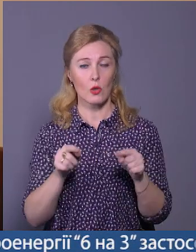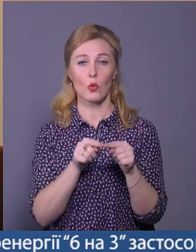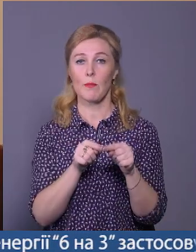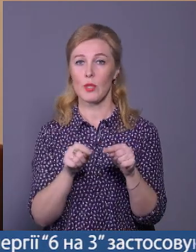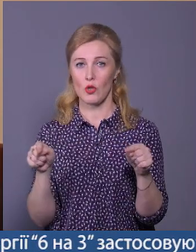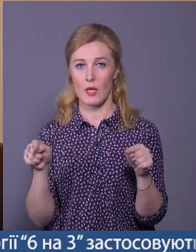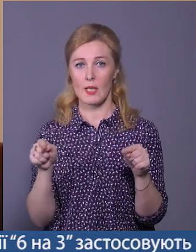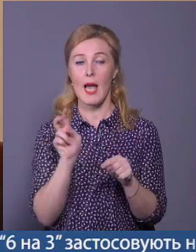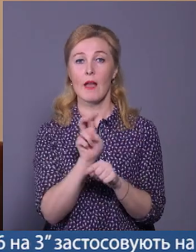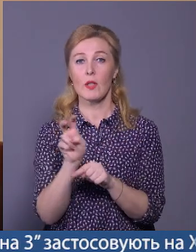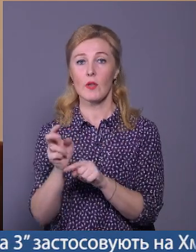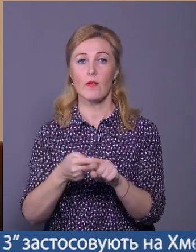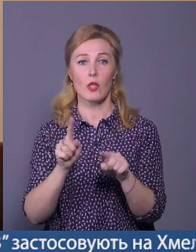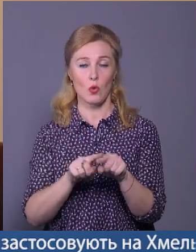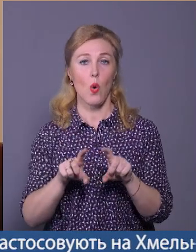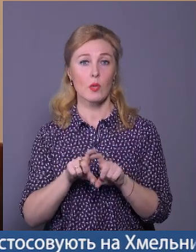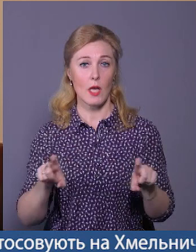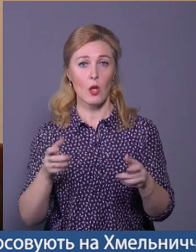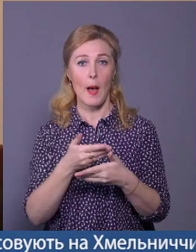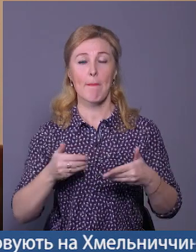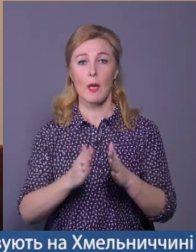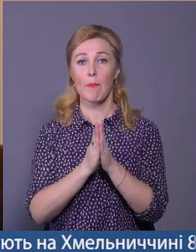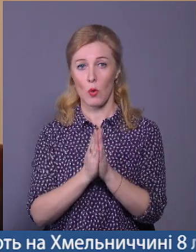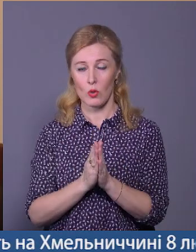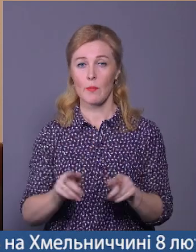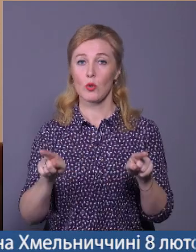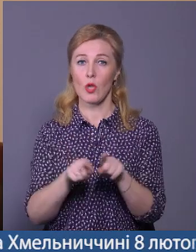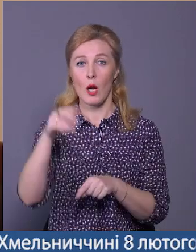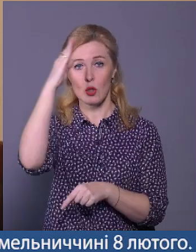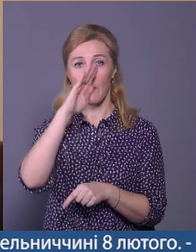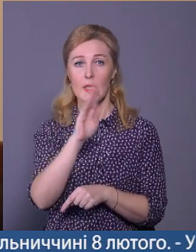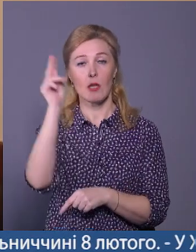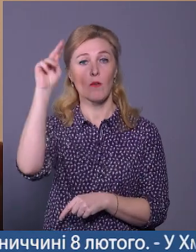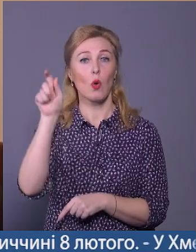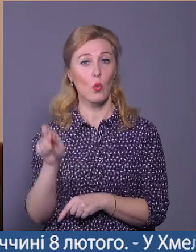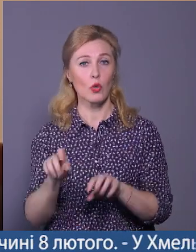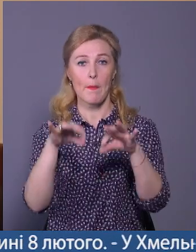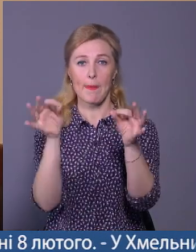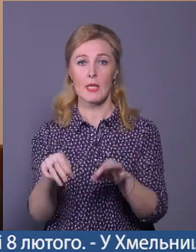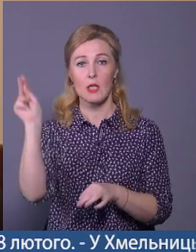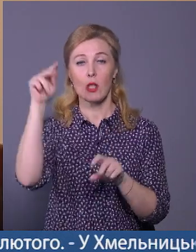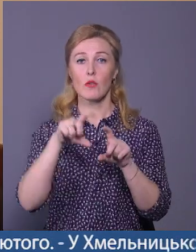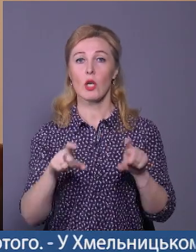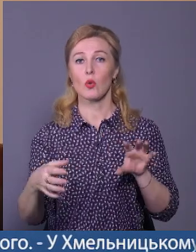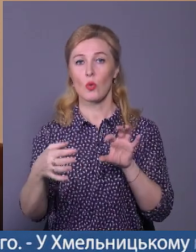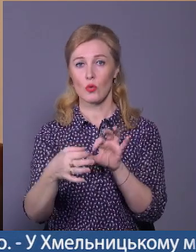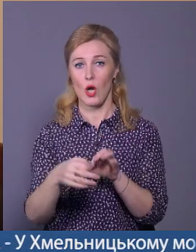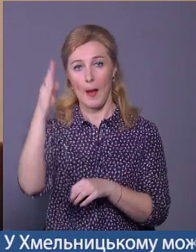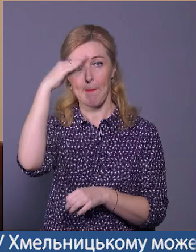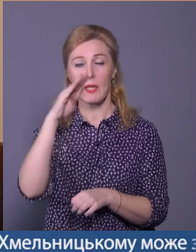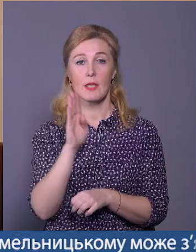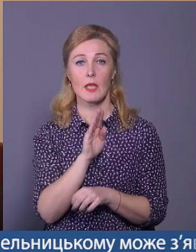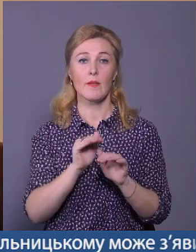відвідування цього закладу ми просимо також батьків учнів мистецьких шкіл долучатися, батьків